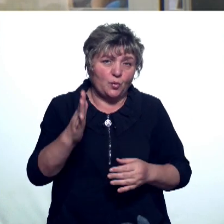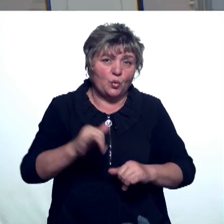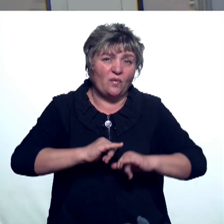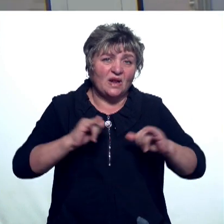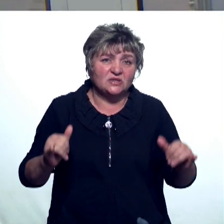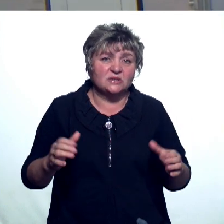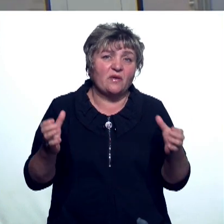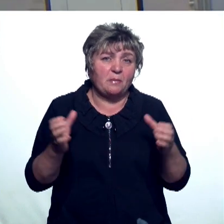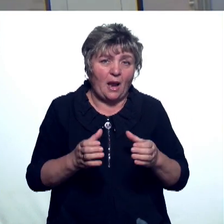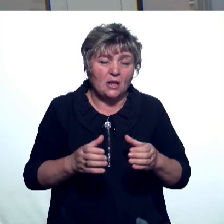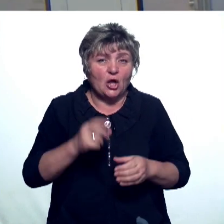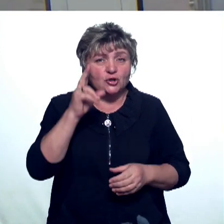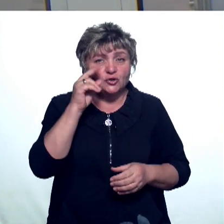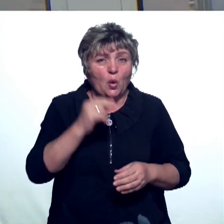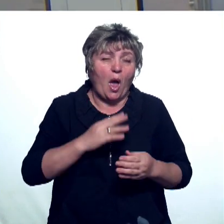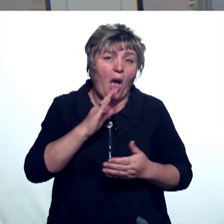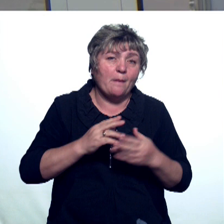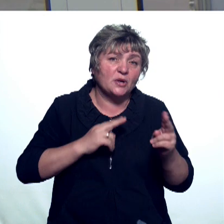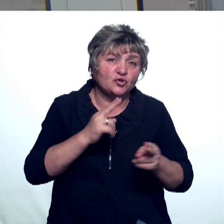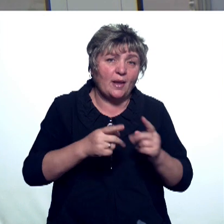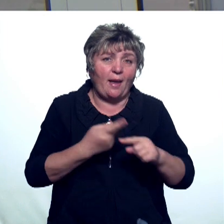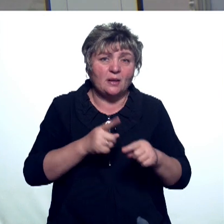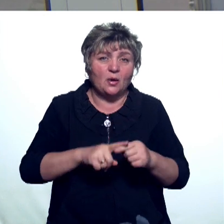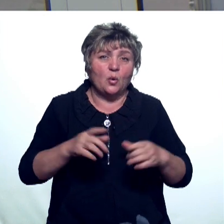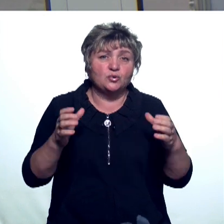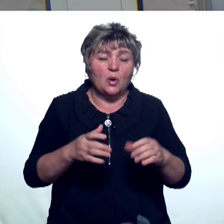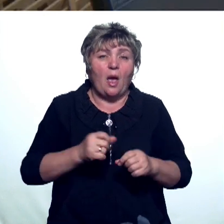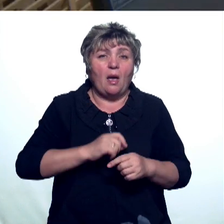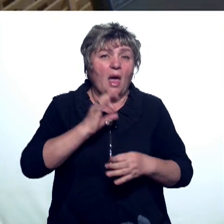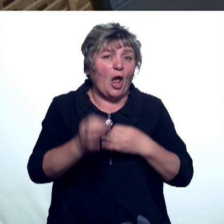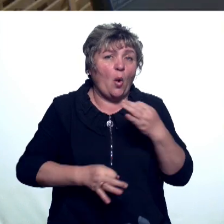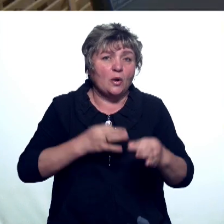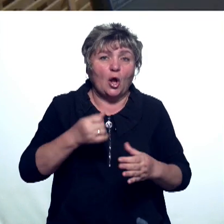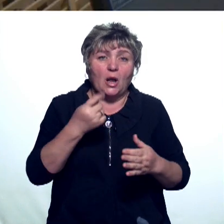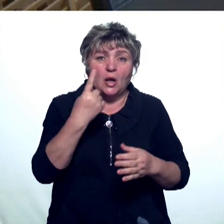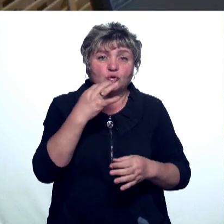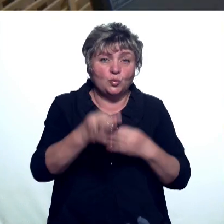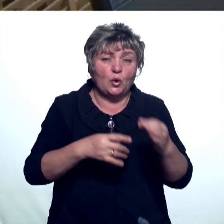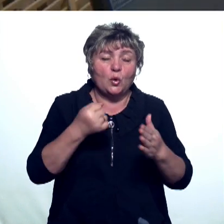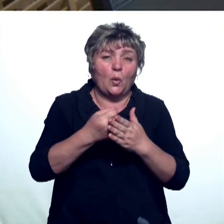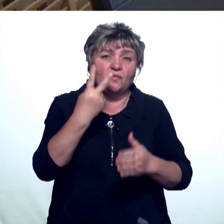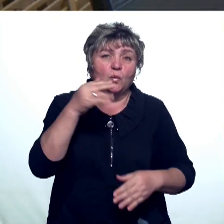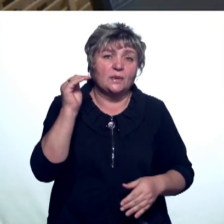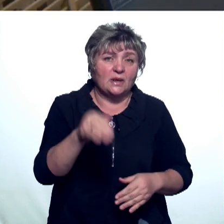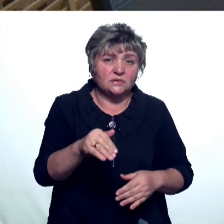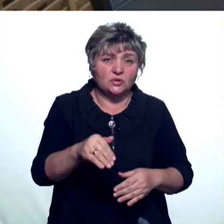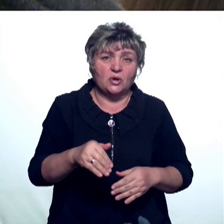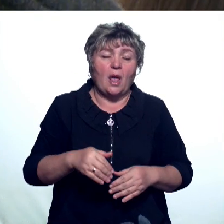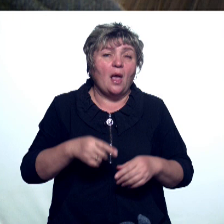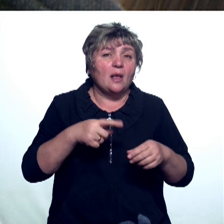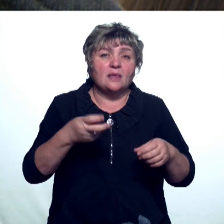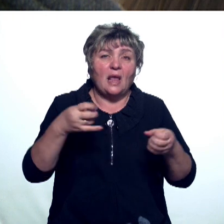количество бригад. Число обращений на станцию скорой помощи сегодня тоже рекордное. За сутки до двух тысяч. Половина из них так называемые